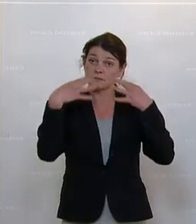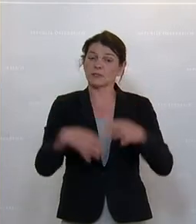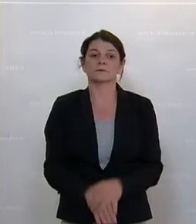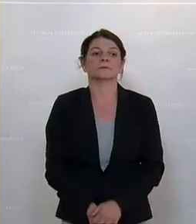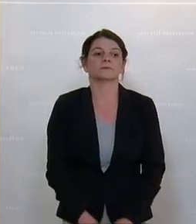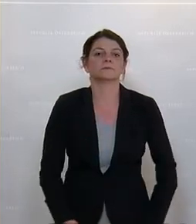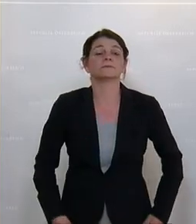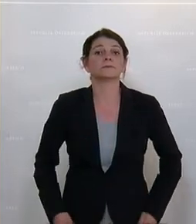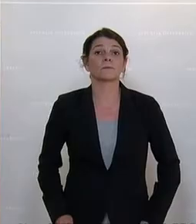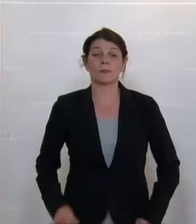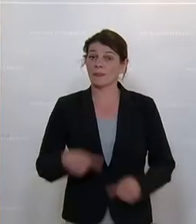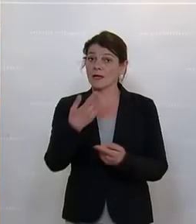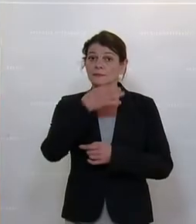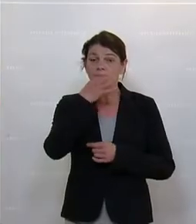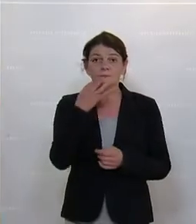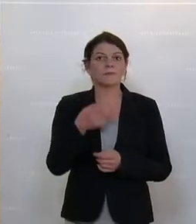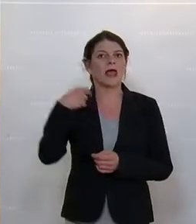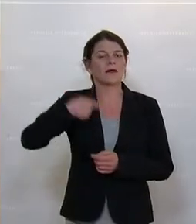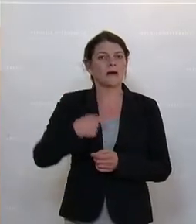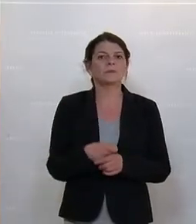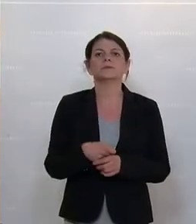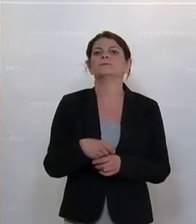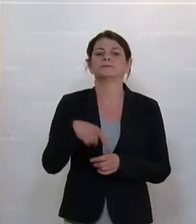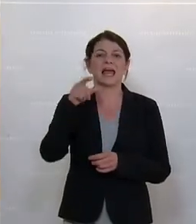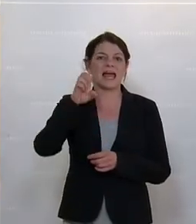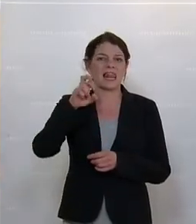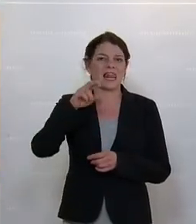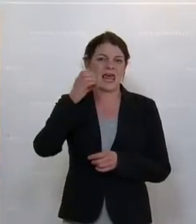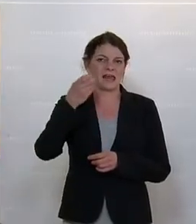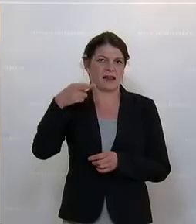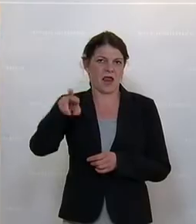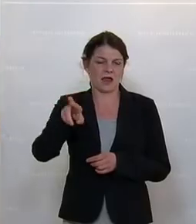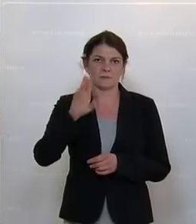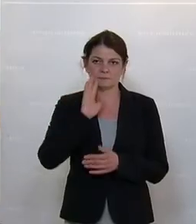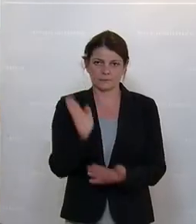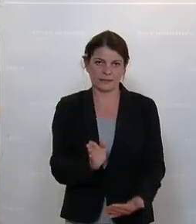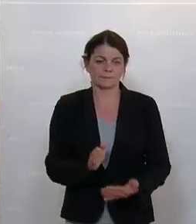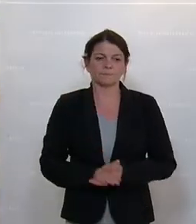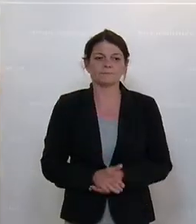Schmidbauer von der ÖVP diskutieren, bis es für Europa passt, dass der Usus im Europaparlament erzählt sie. Dank.